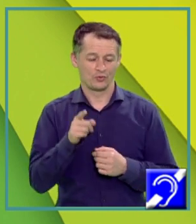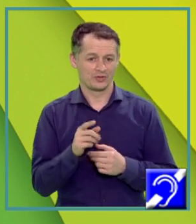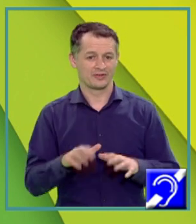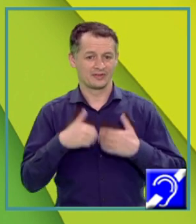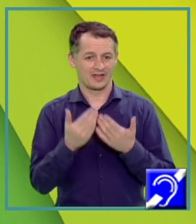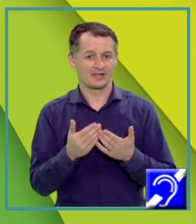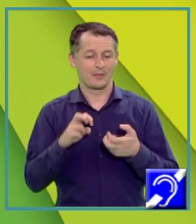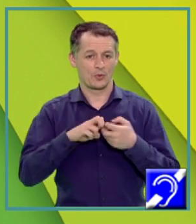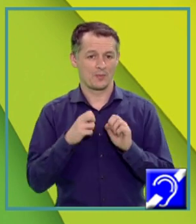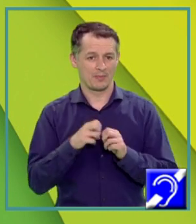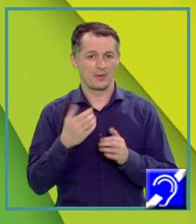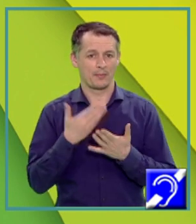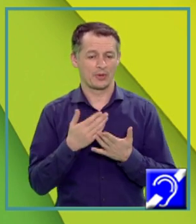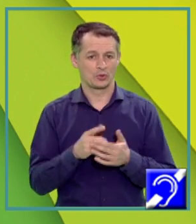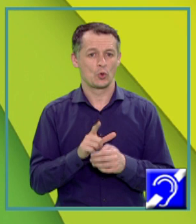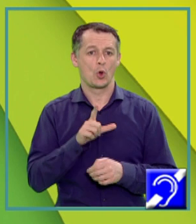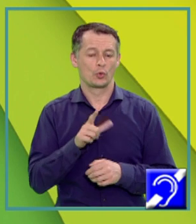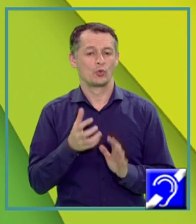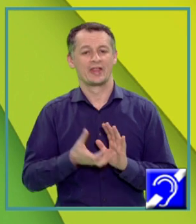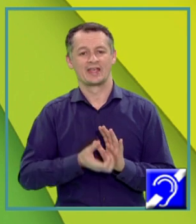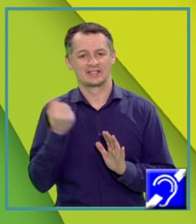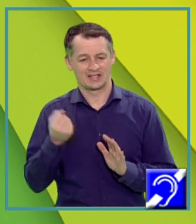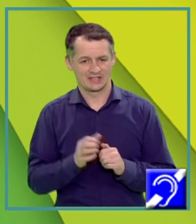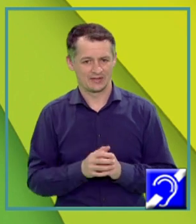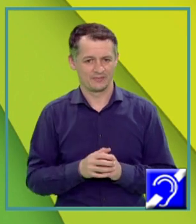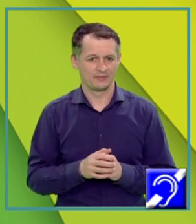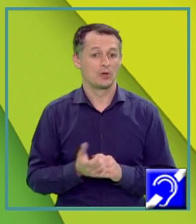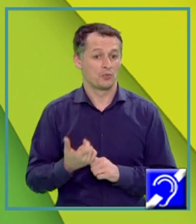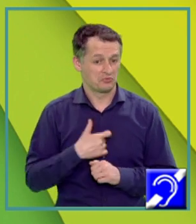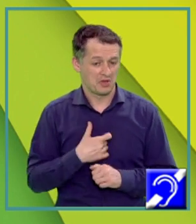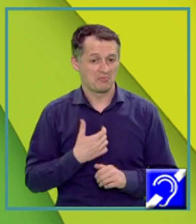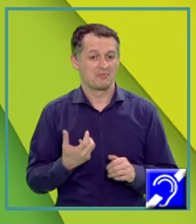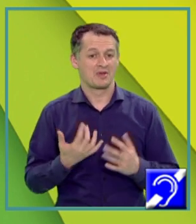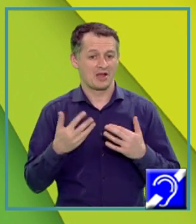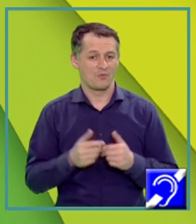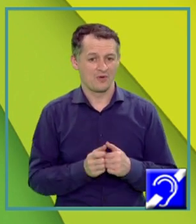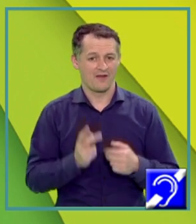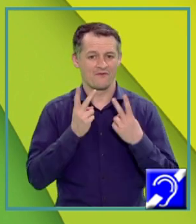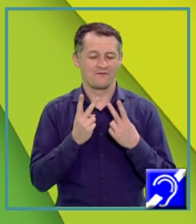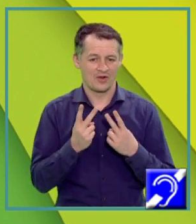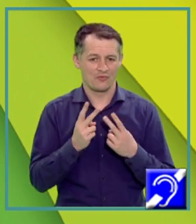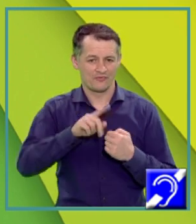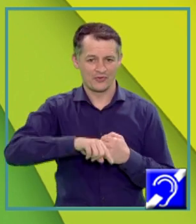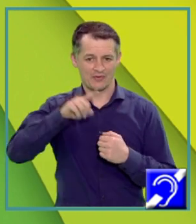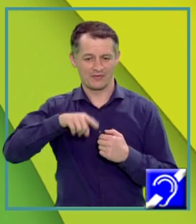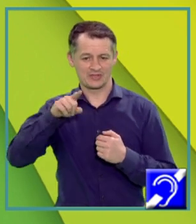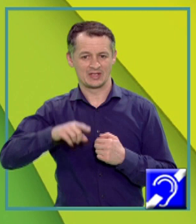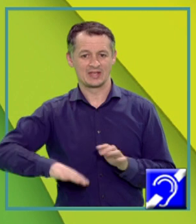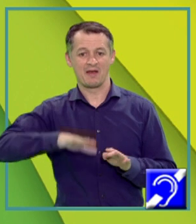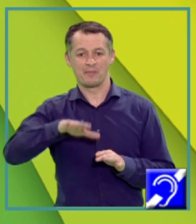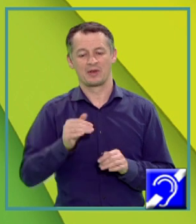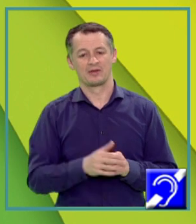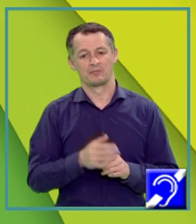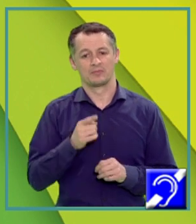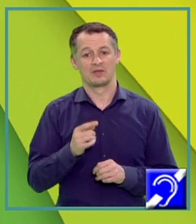dată de problemă pentru lucrul de extracție Putem calcula valoarea frecvenței de prag ca având